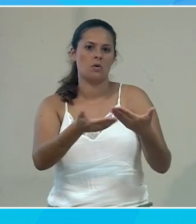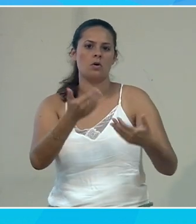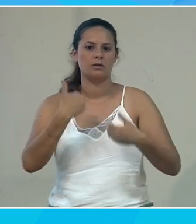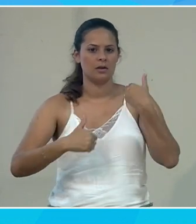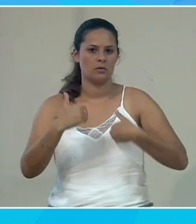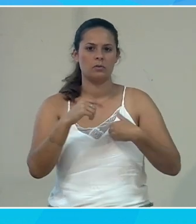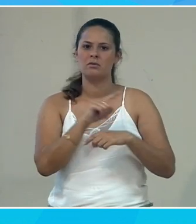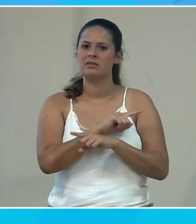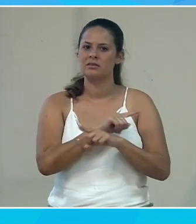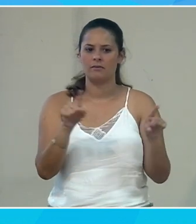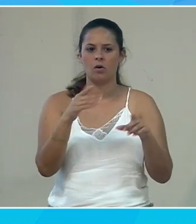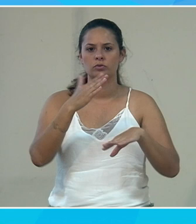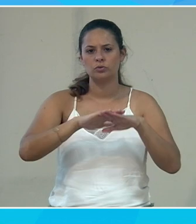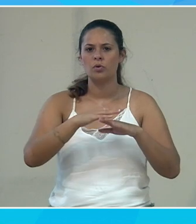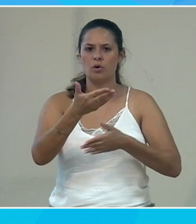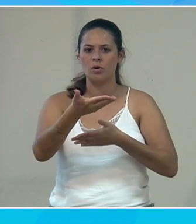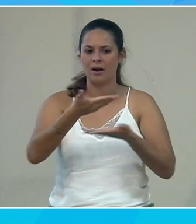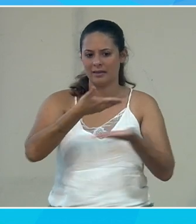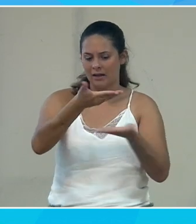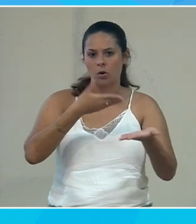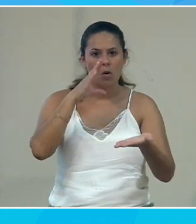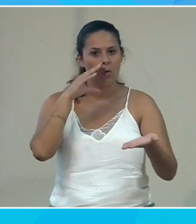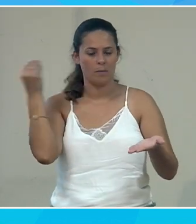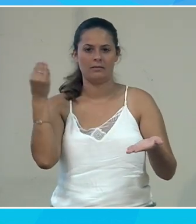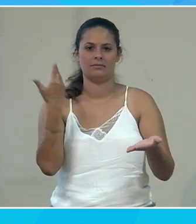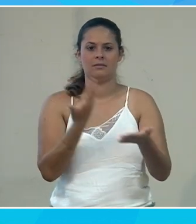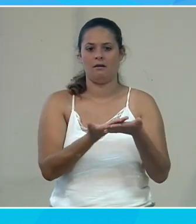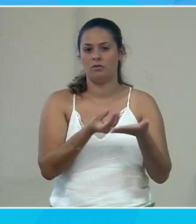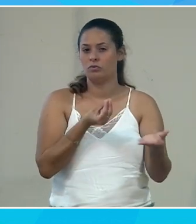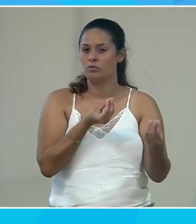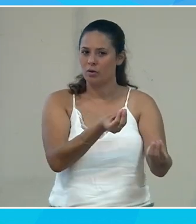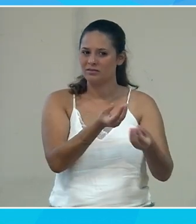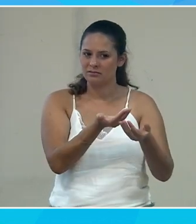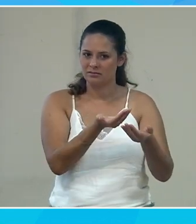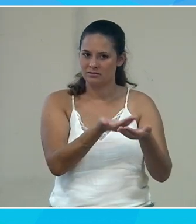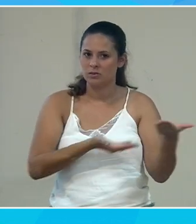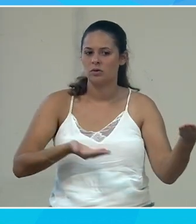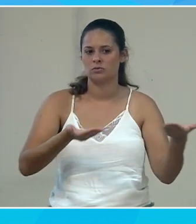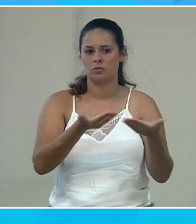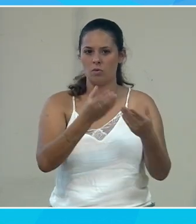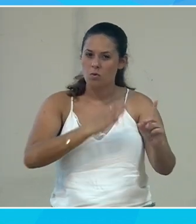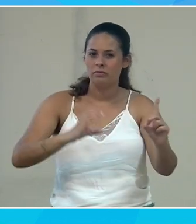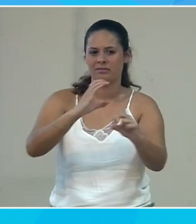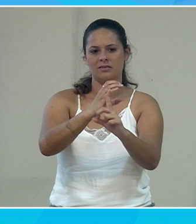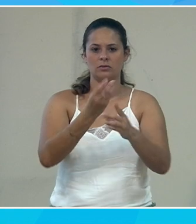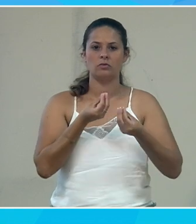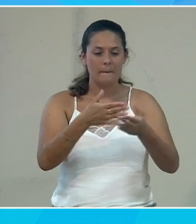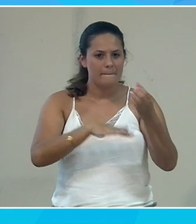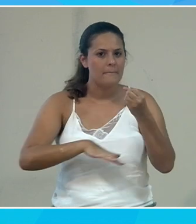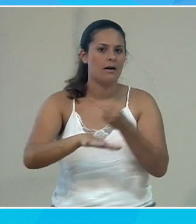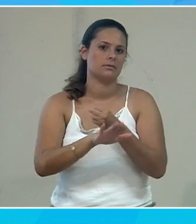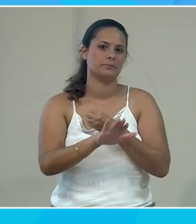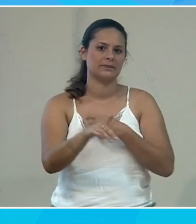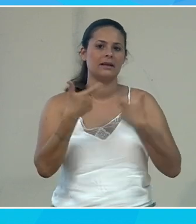sur les problèmes d'interaction humaine. Donc, ça, c'est important de le situer parce que ça permet en fait de poser aussi les bases de l